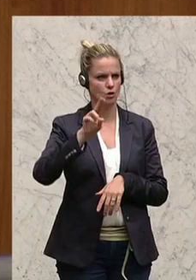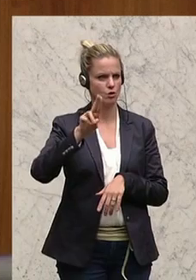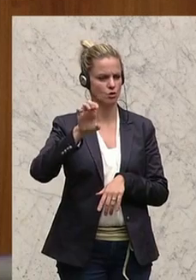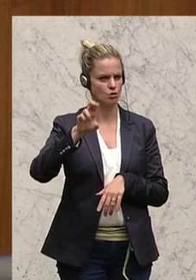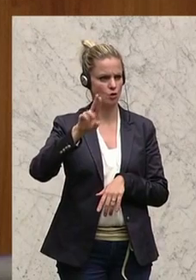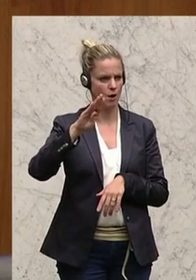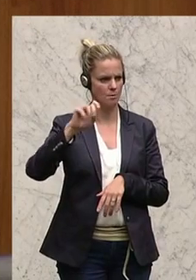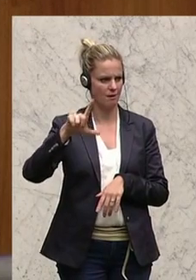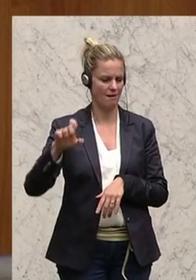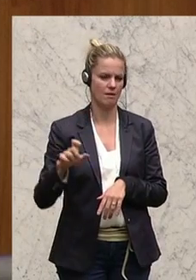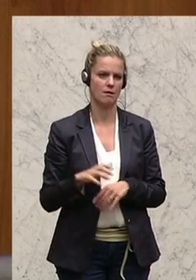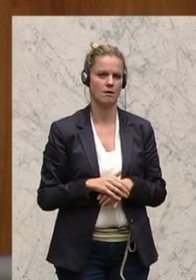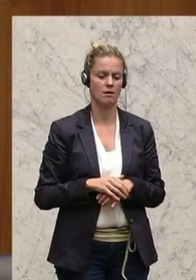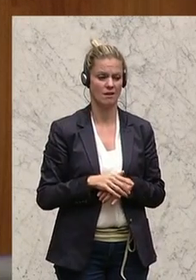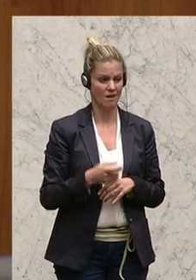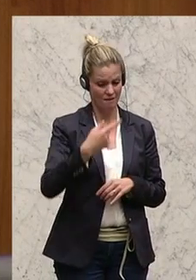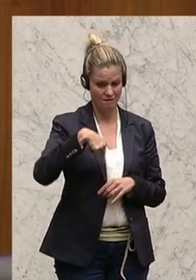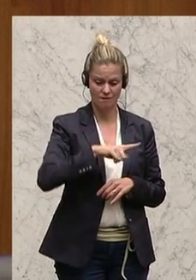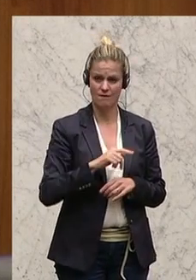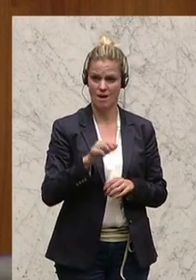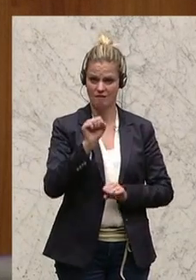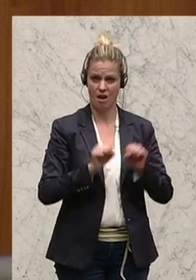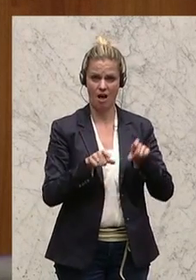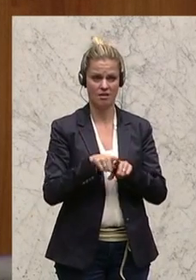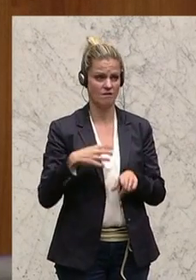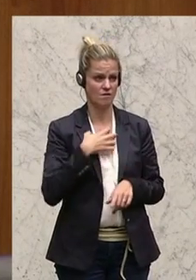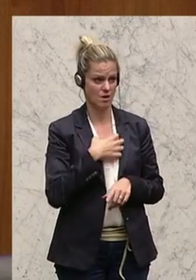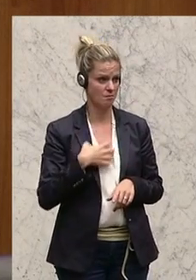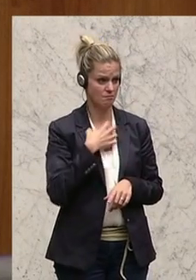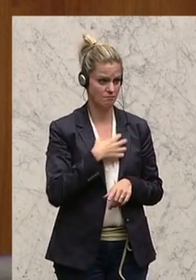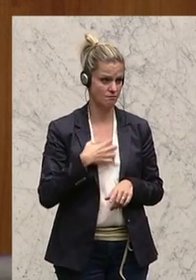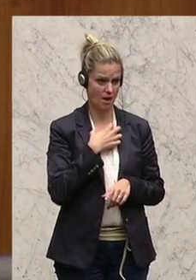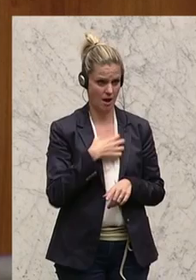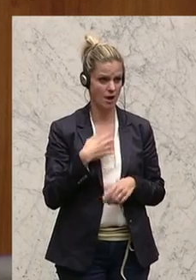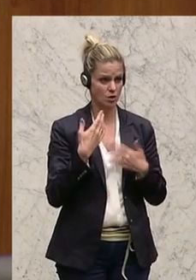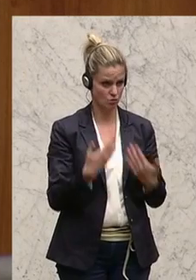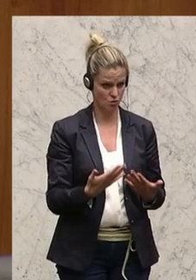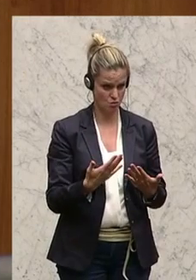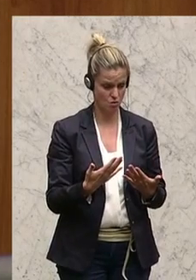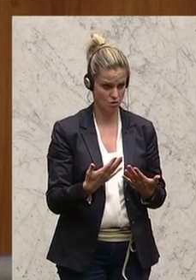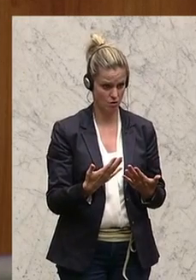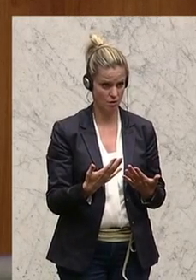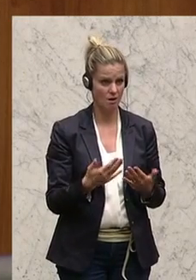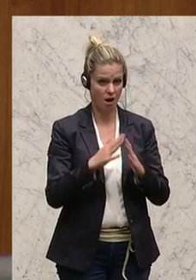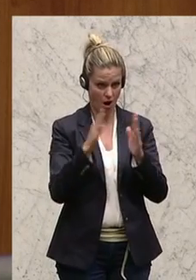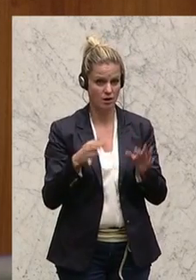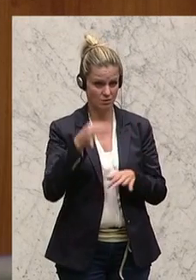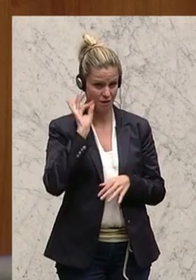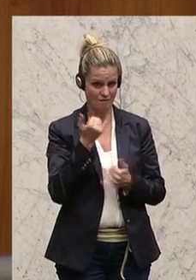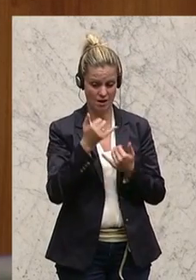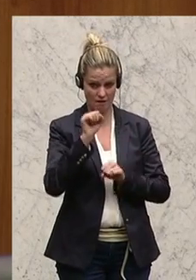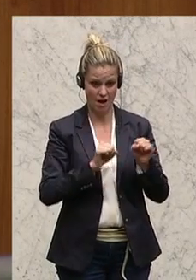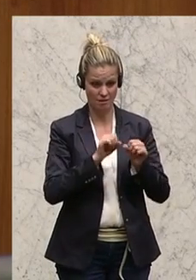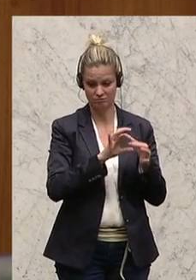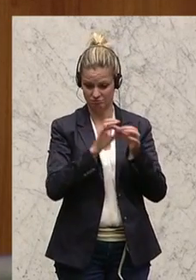Schwaben und würden wir uns so verhalten wie die schwäbischen Hausfrauen, hätten wir die Hälfte der Budgetprobleme mit Sicherheit nicht. Und deshalb stehe ich auch